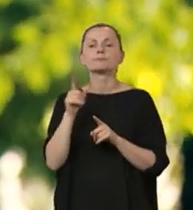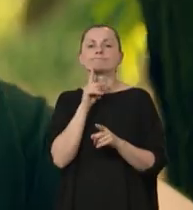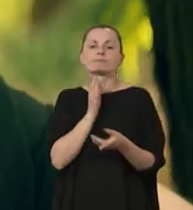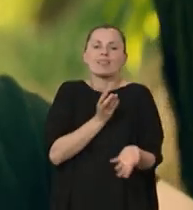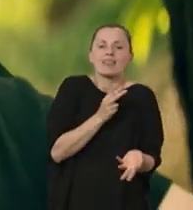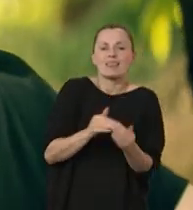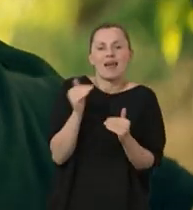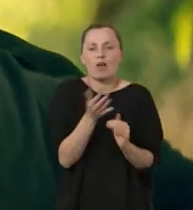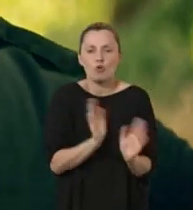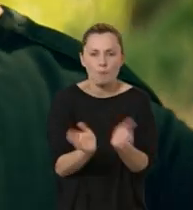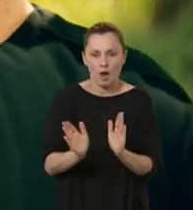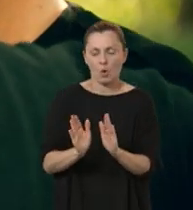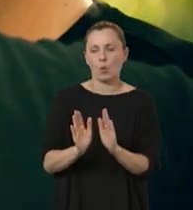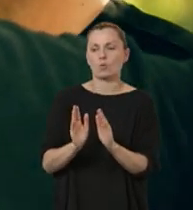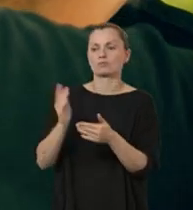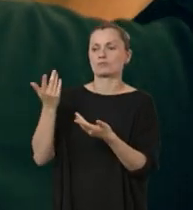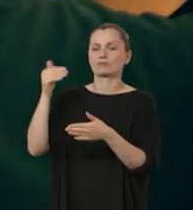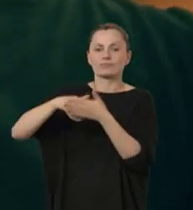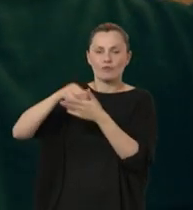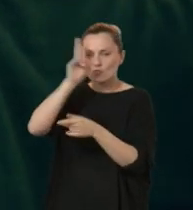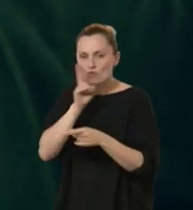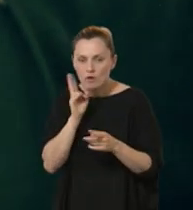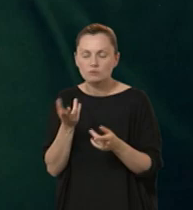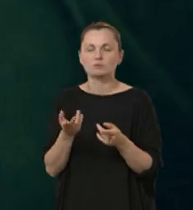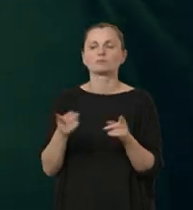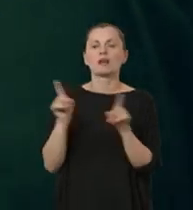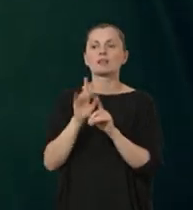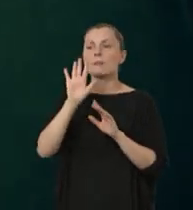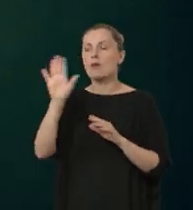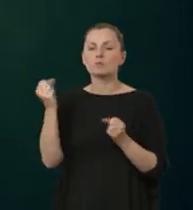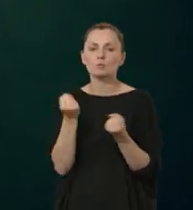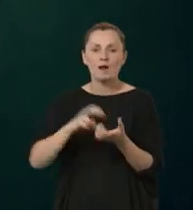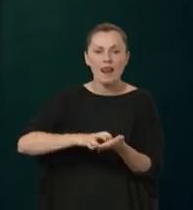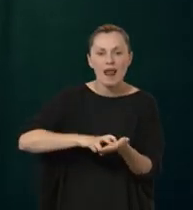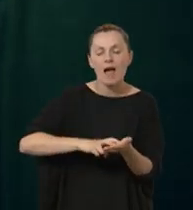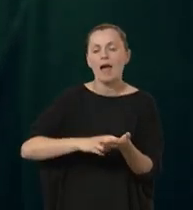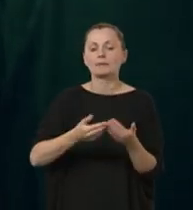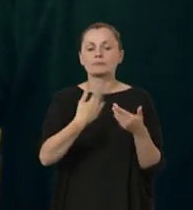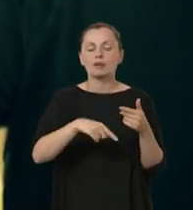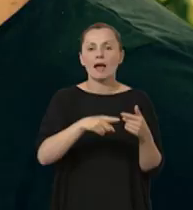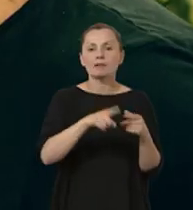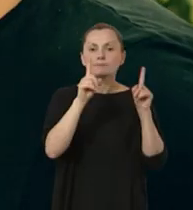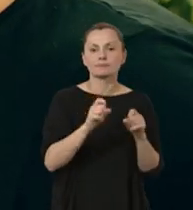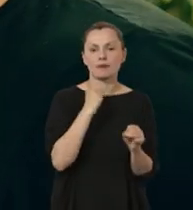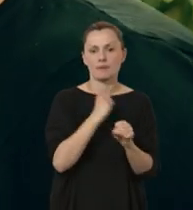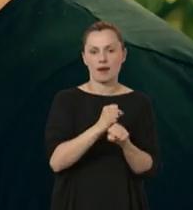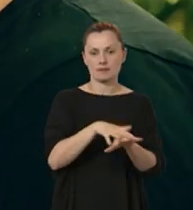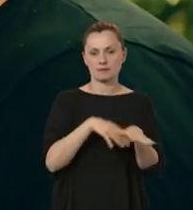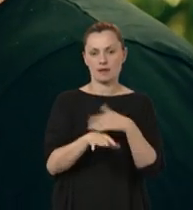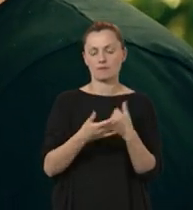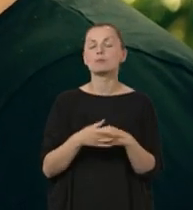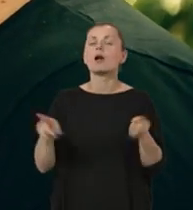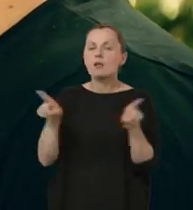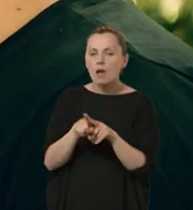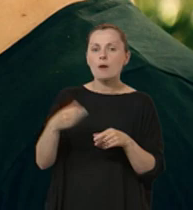nadopiekuńczą postawą rodziców, miały doświadczenia z bardzo dużym lękiem przed podjęciem pracy zawodowej.